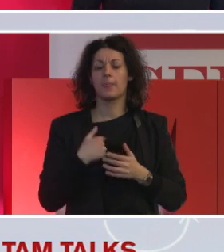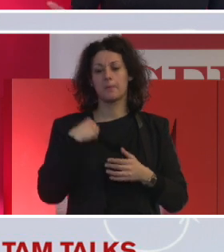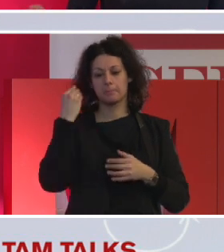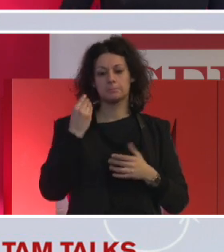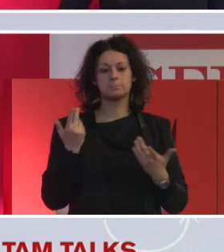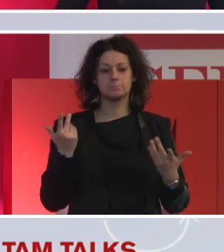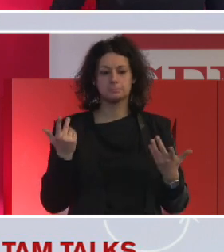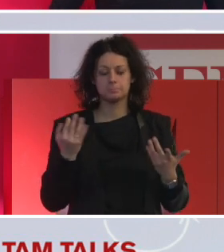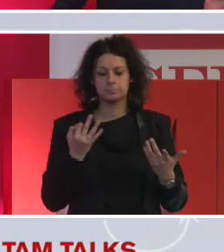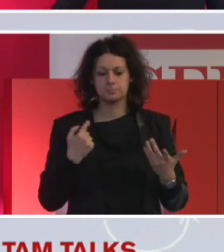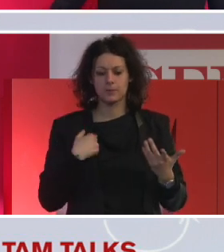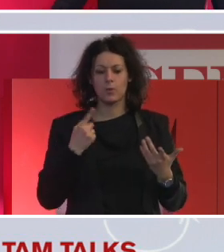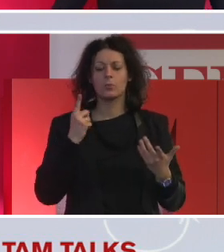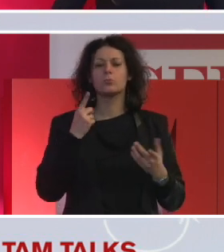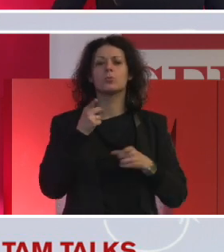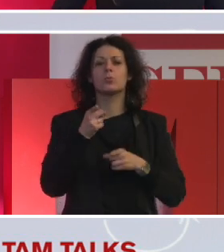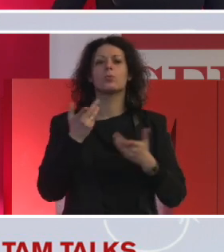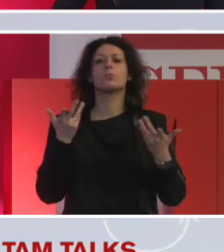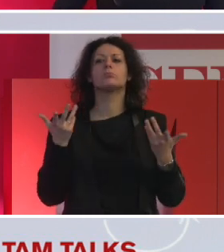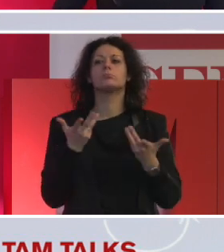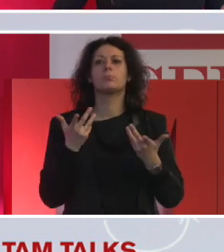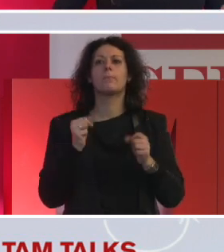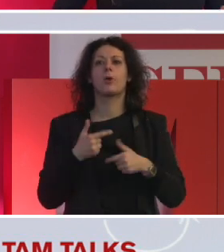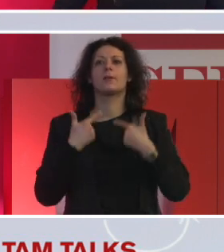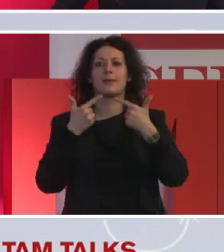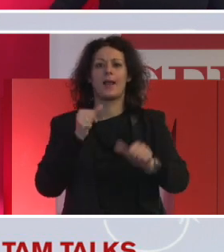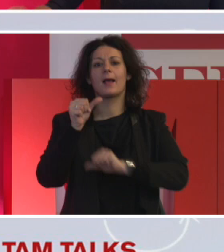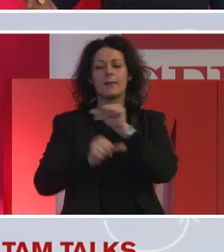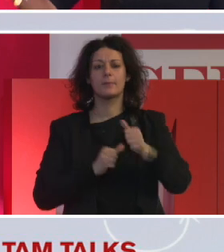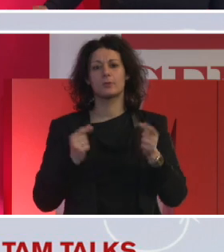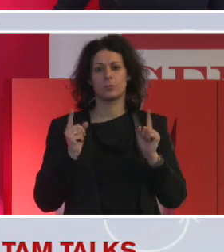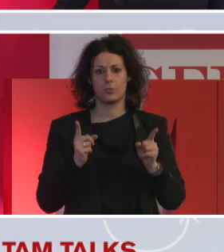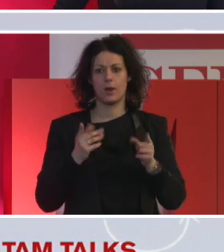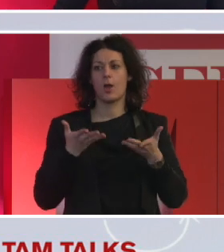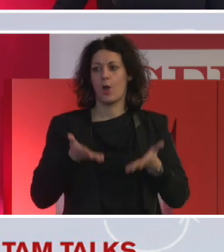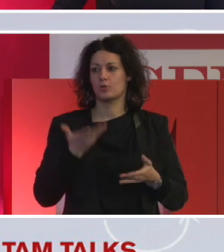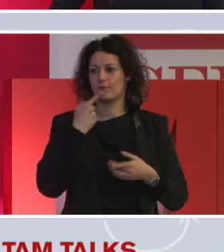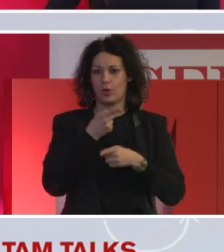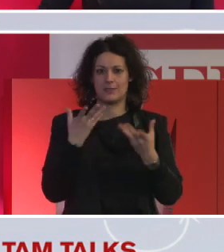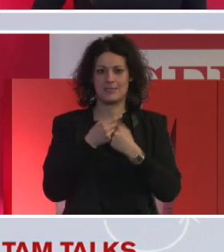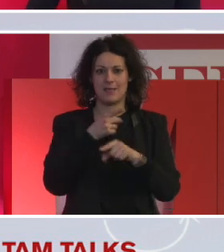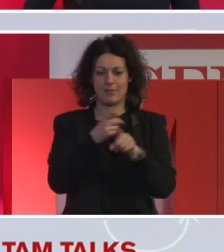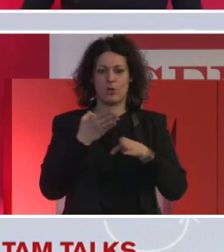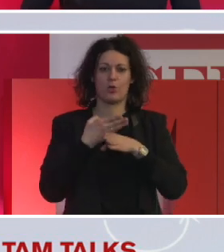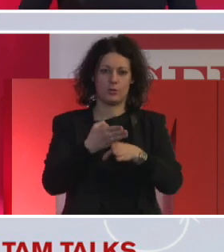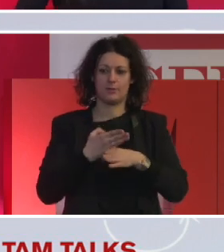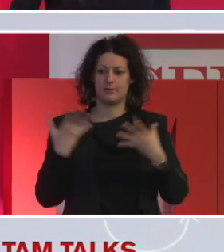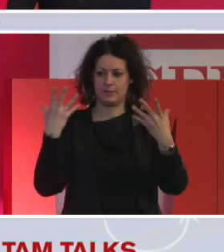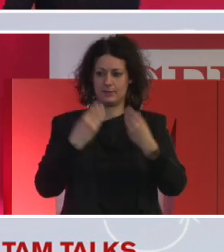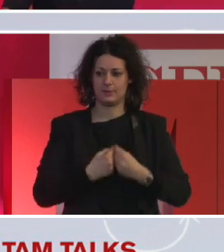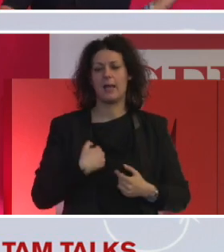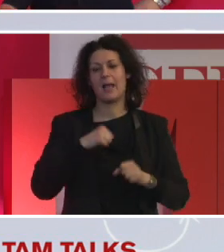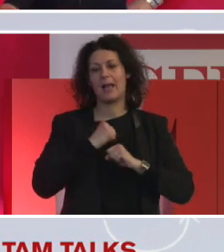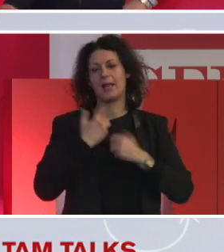come plus? E perciò volevo condividerli con voi e sentire un attimino. E di nuovo, credo che molte di queste cose siano già